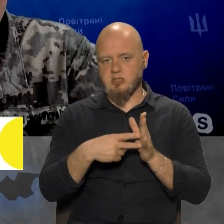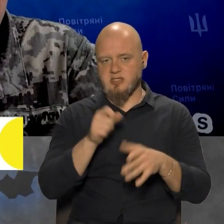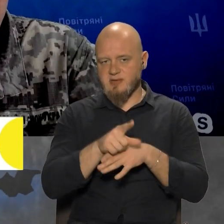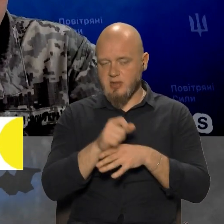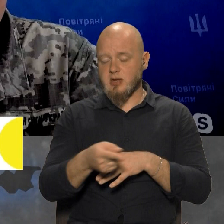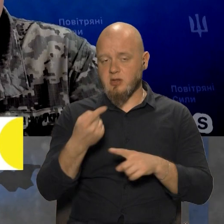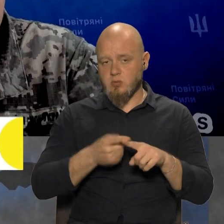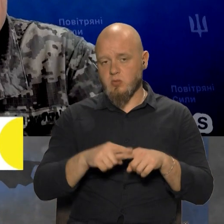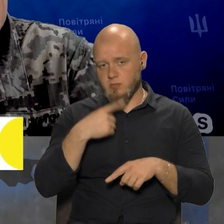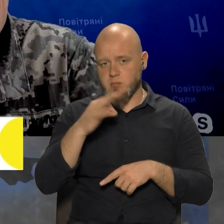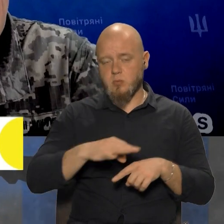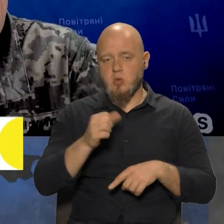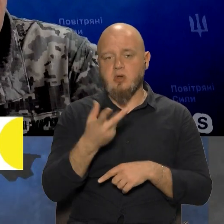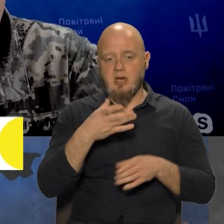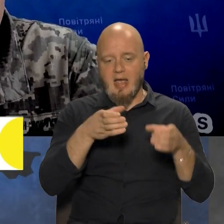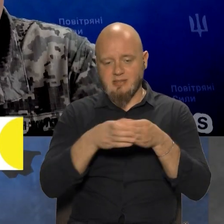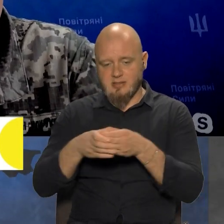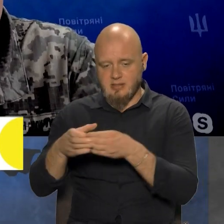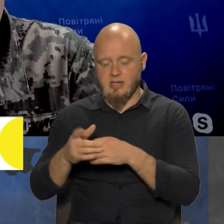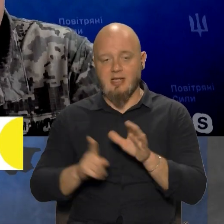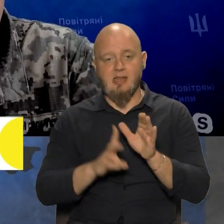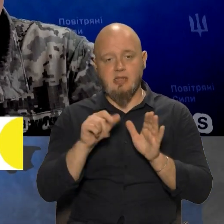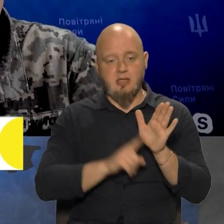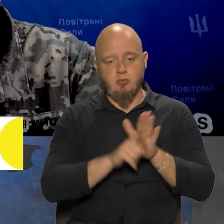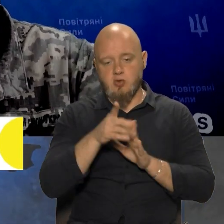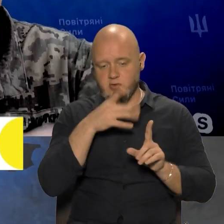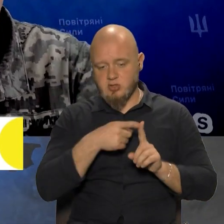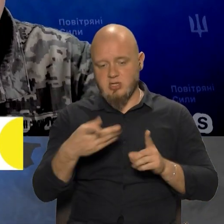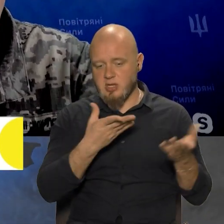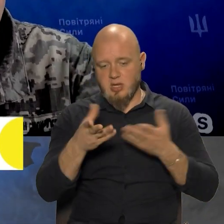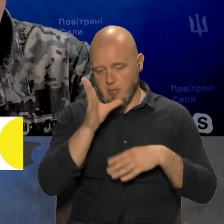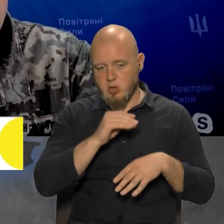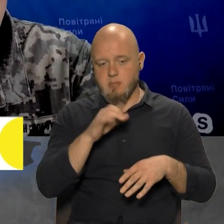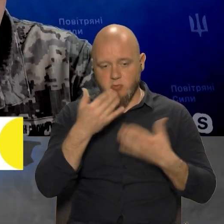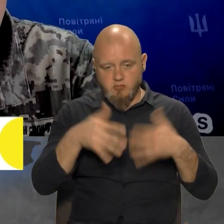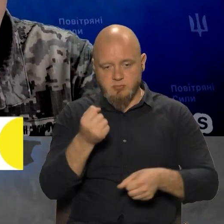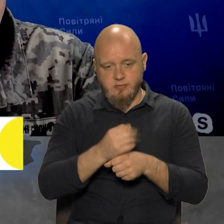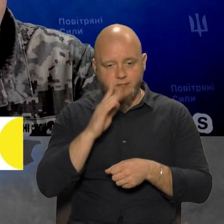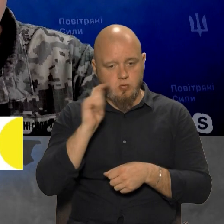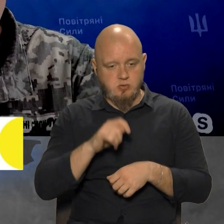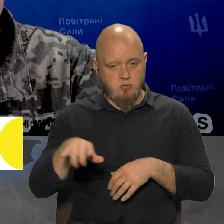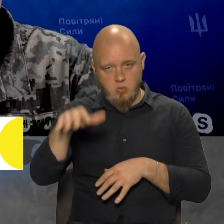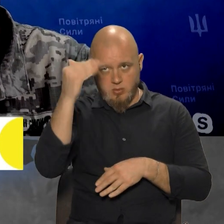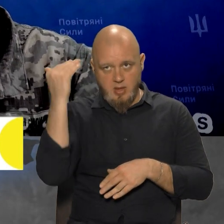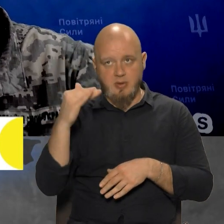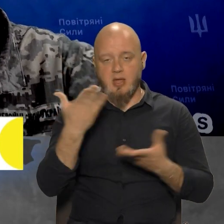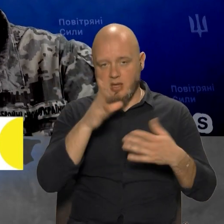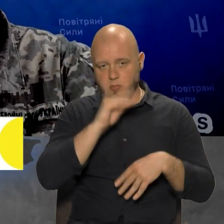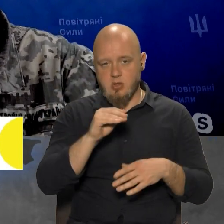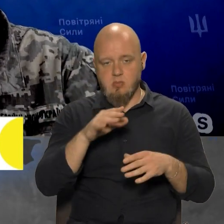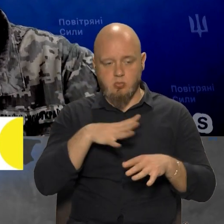Тому мова йде про кілька ескадрилій на початковий час, які б могли вже працювати в українському небі, які б могли бути